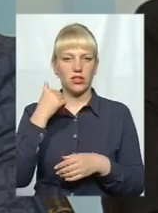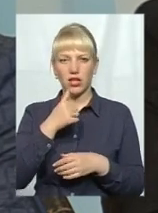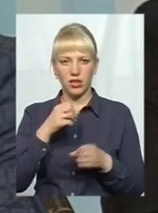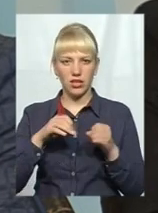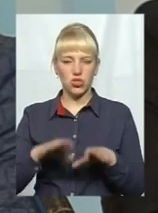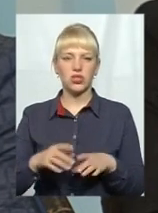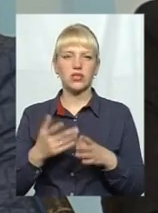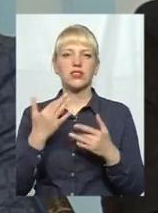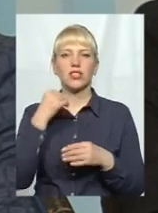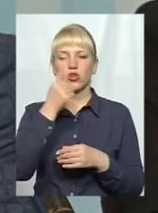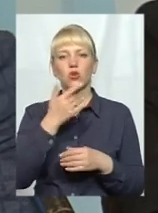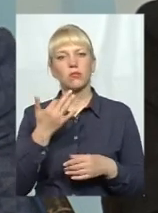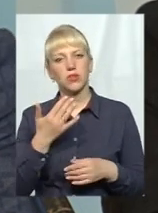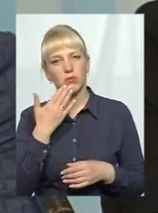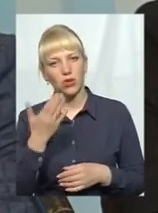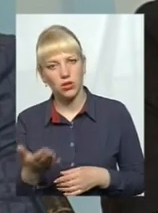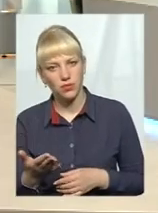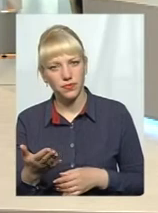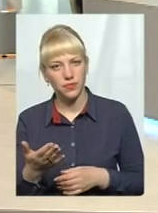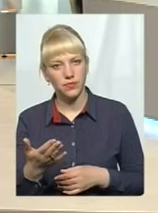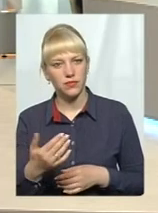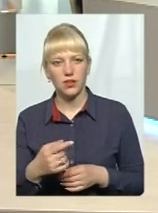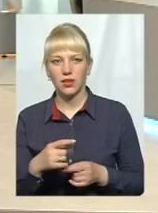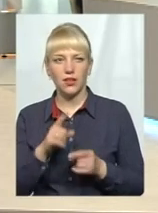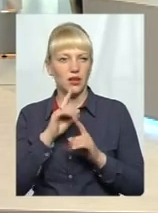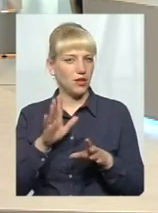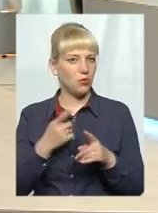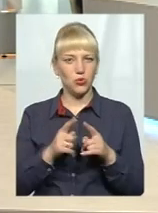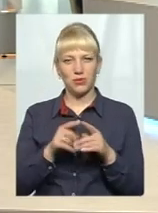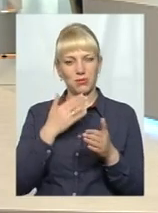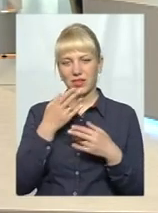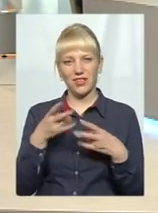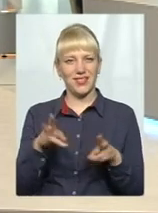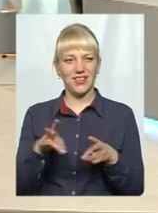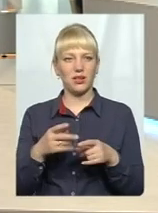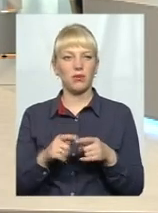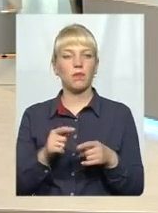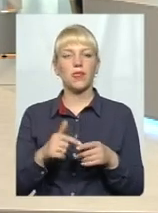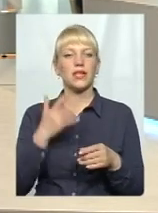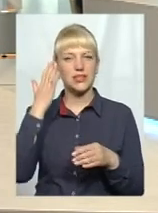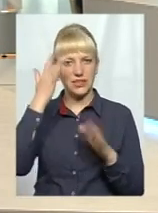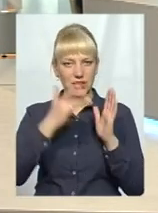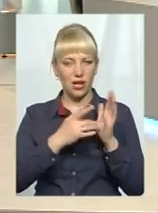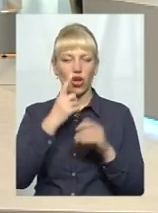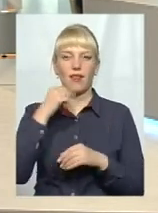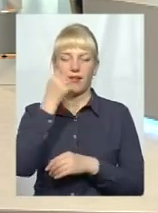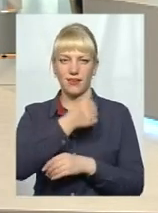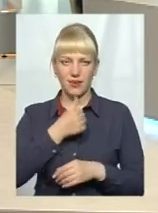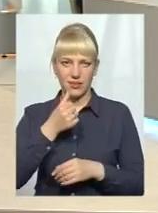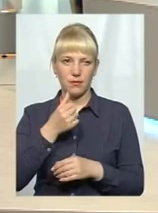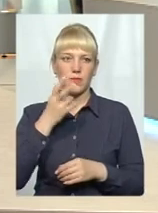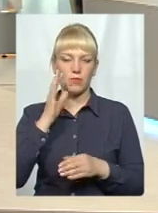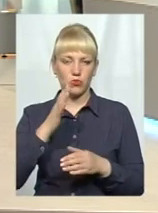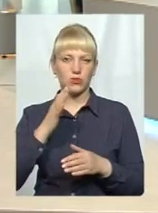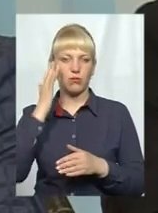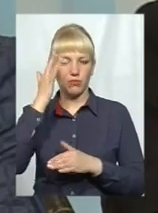Скільки років потрібно? Давайте не будемо ставити терміну. Ми ставимо за цілі рік, звичайно. І будемо йти